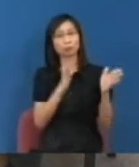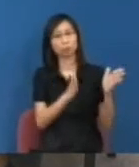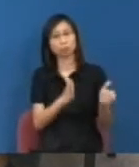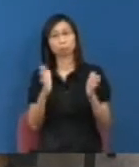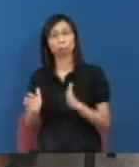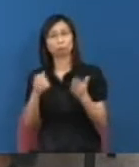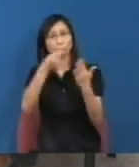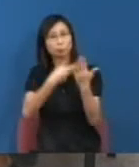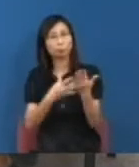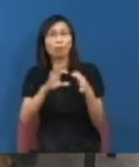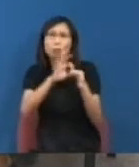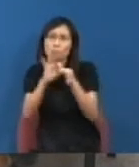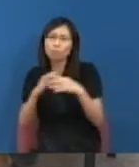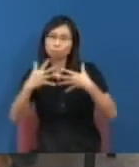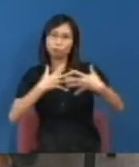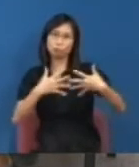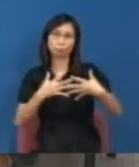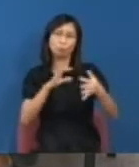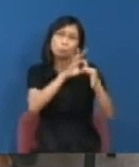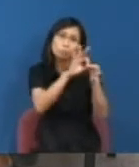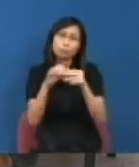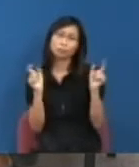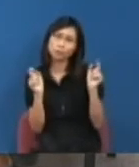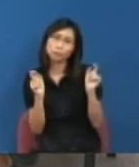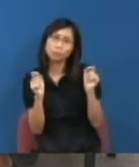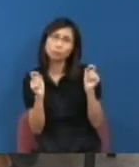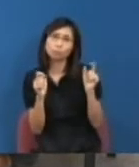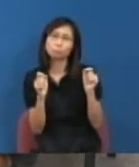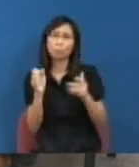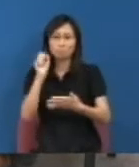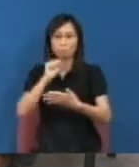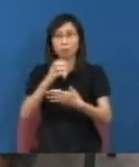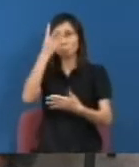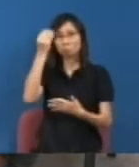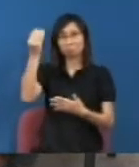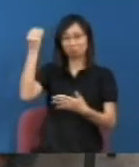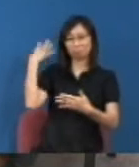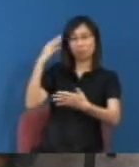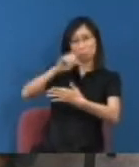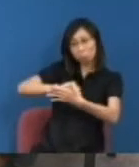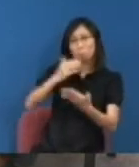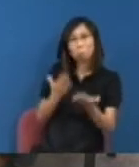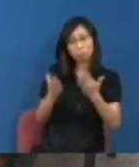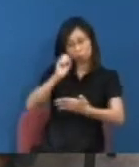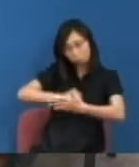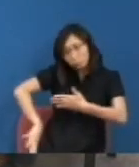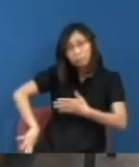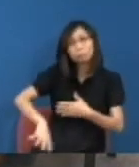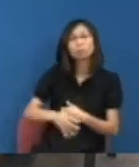即是甚麼一些關鍵事件一些關鍵事件可以被不見是的那